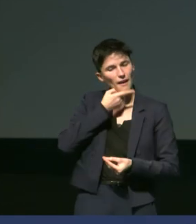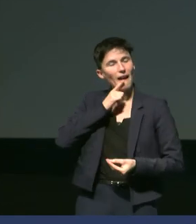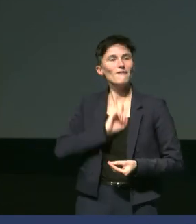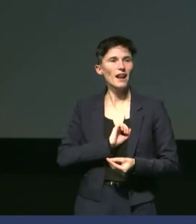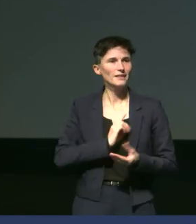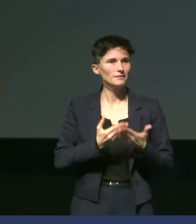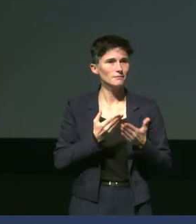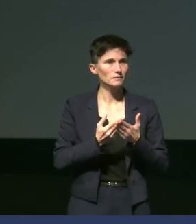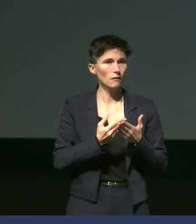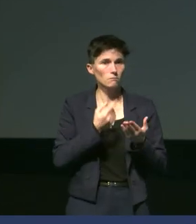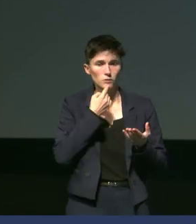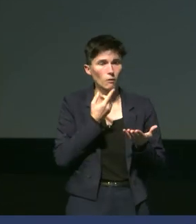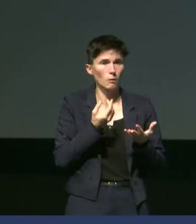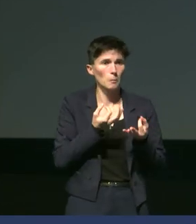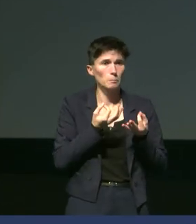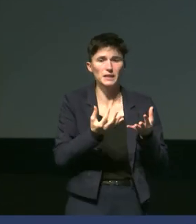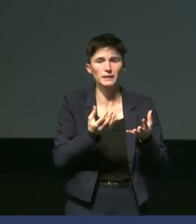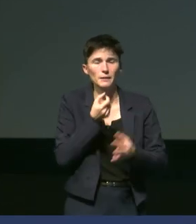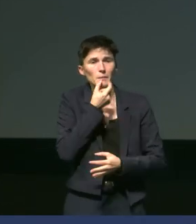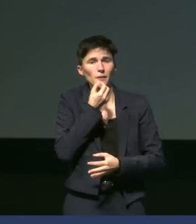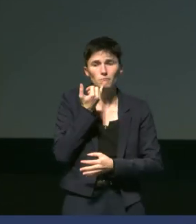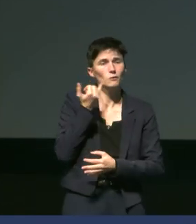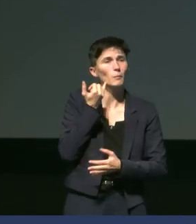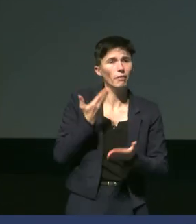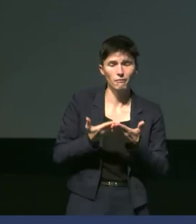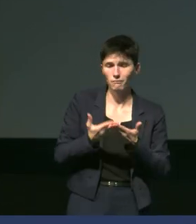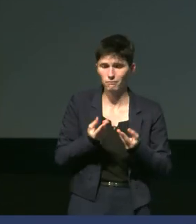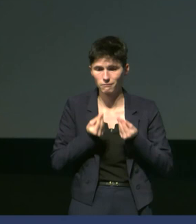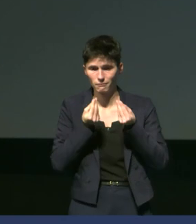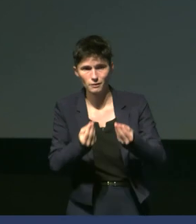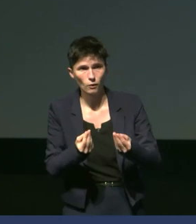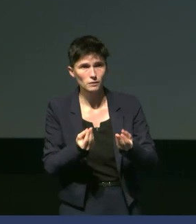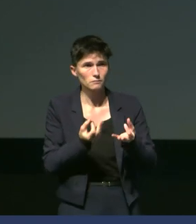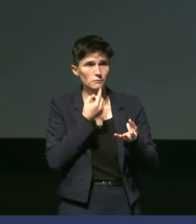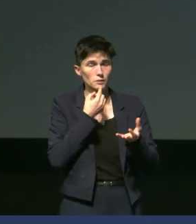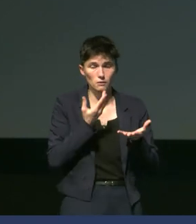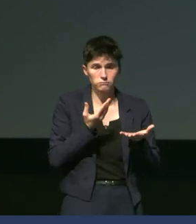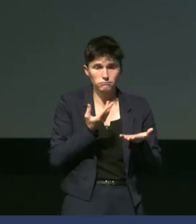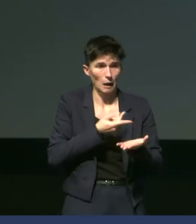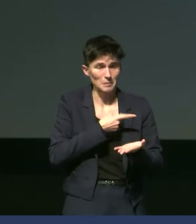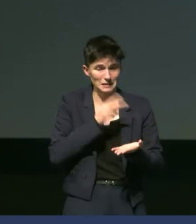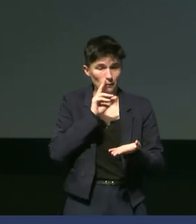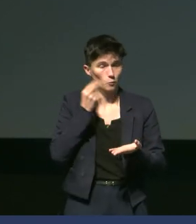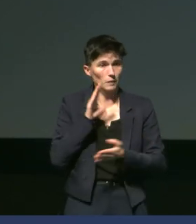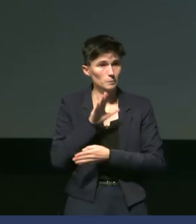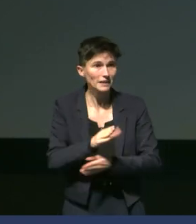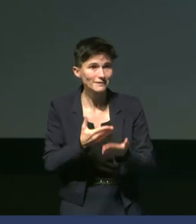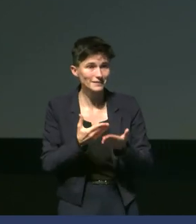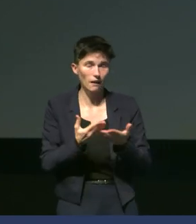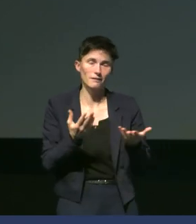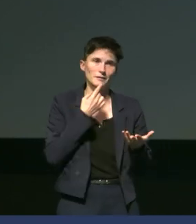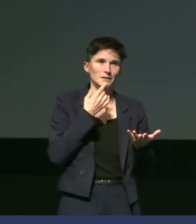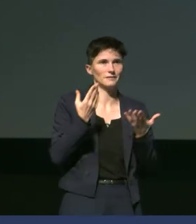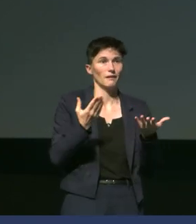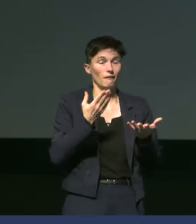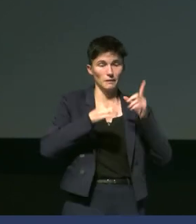une gélule de la taille d'un dos de prâne, qui est une gélule issue de la médecine humaine. Et alors, c'est un peu le